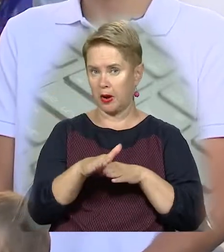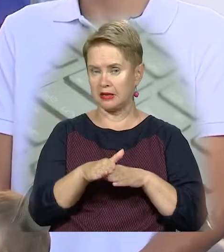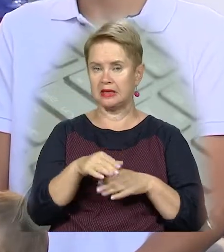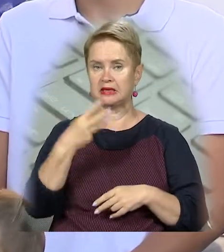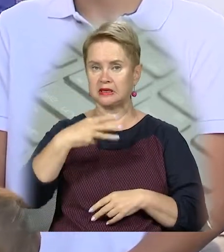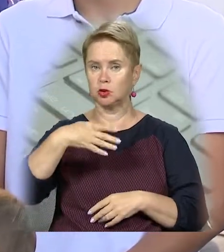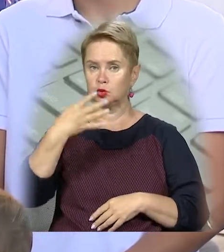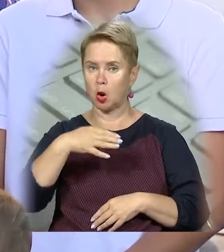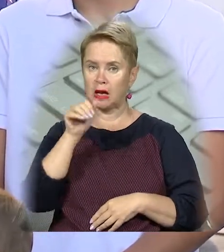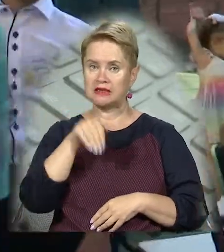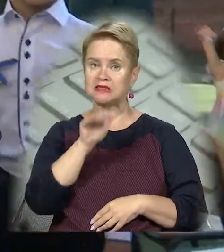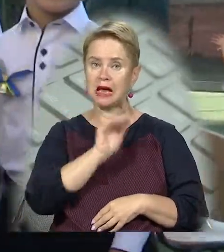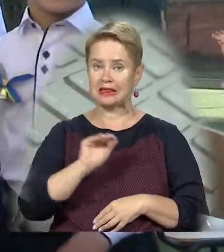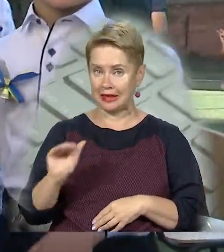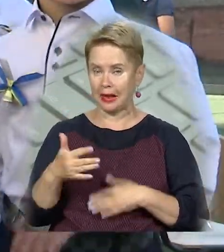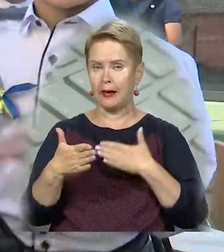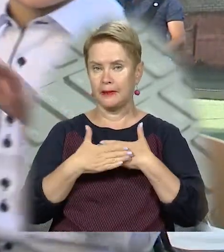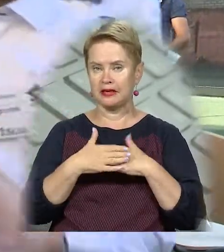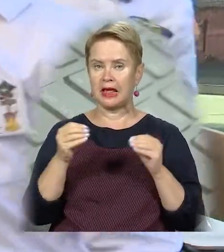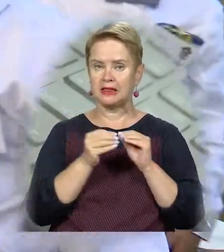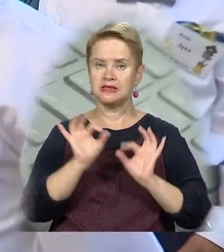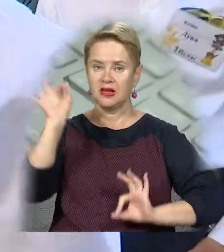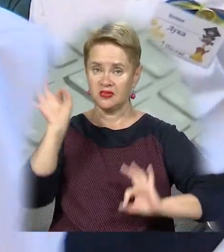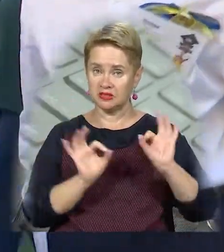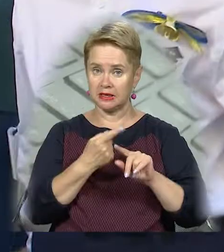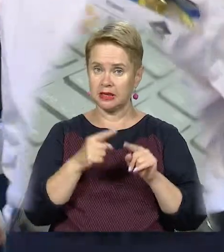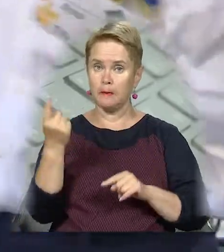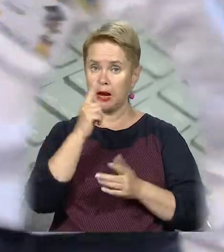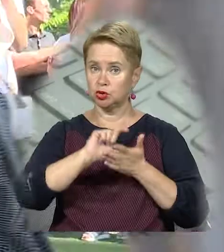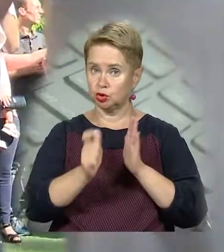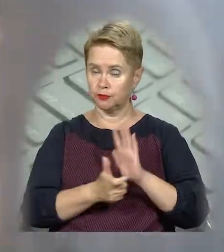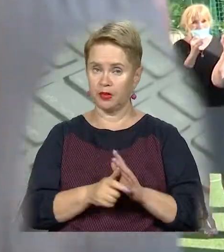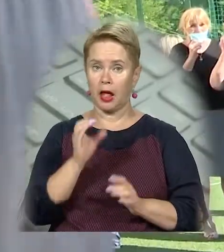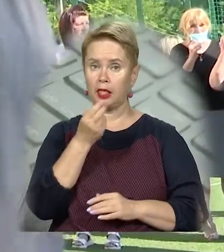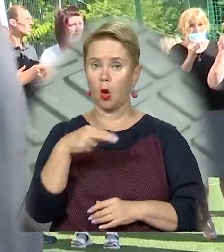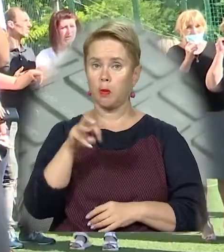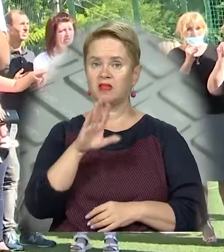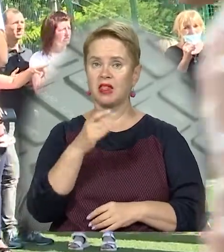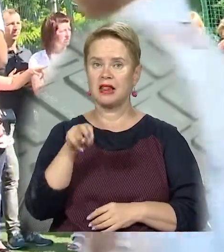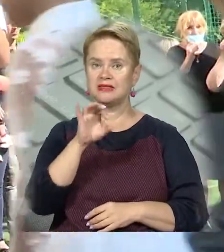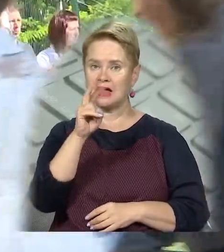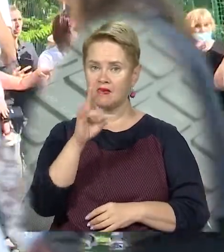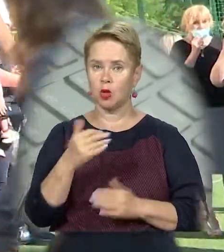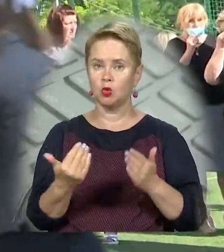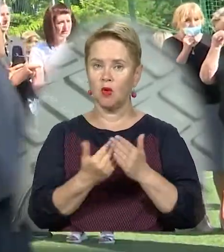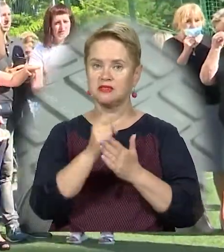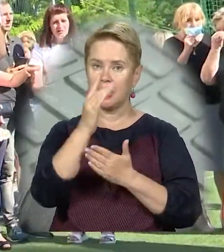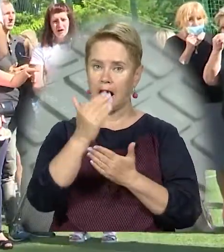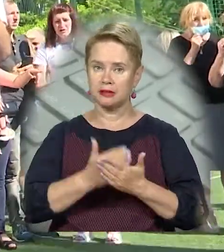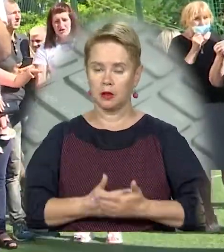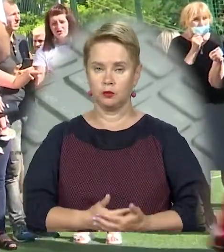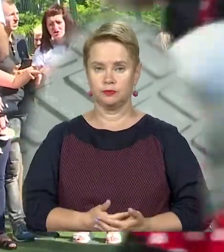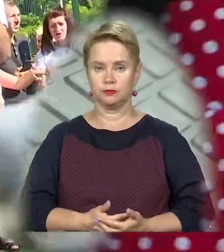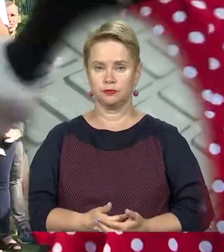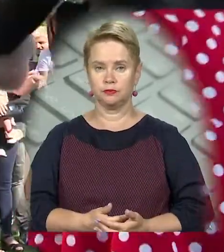майже для 340 тисяч дітей. Приблизно 10% із них – першачки. Єгор Ромахло, Денис Єлисавенко, новини 11-го